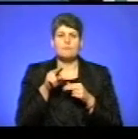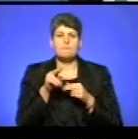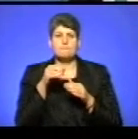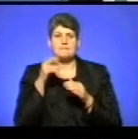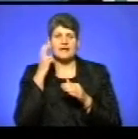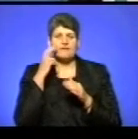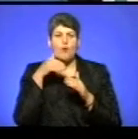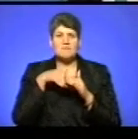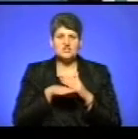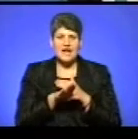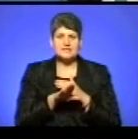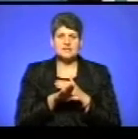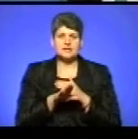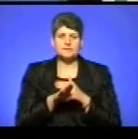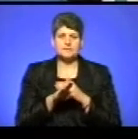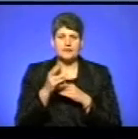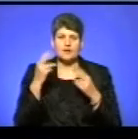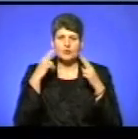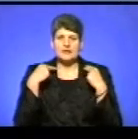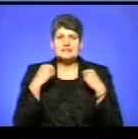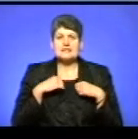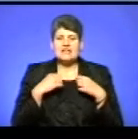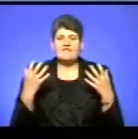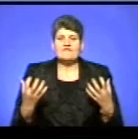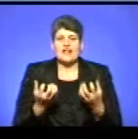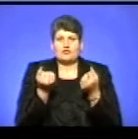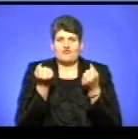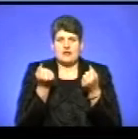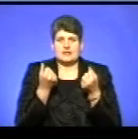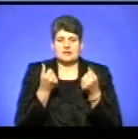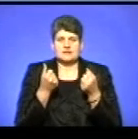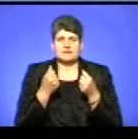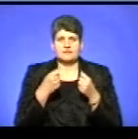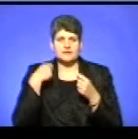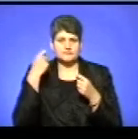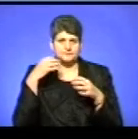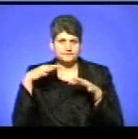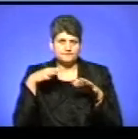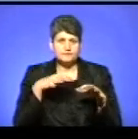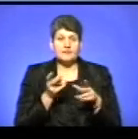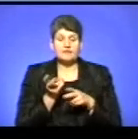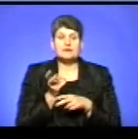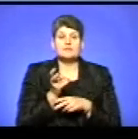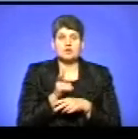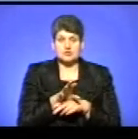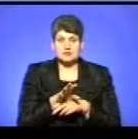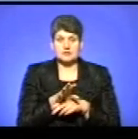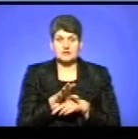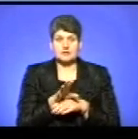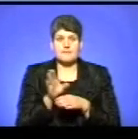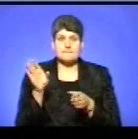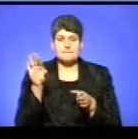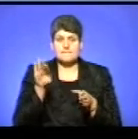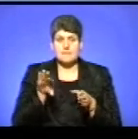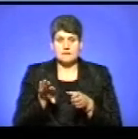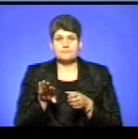намагалися врятуватися від татаро-монгольської навали. Тоді вони прийшли на пагорби